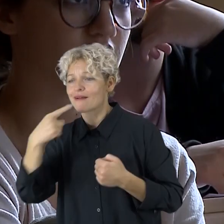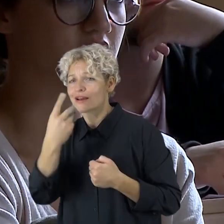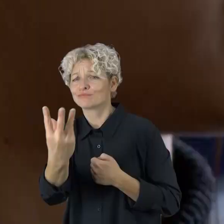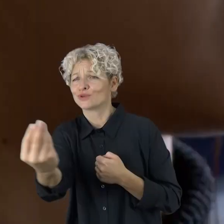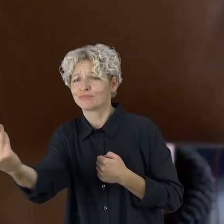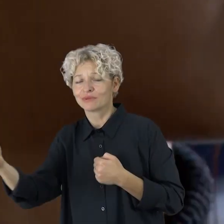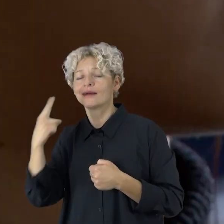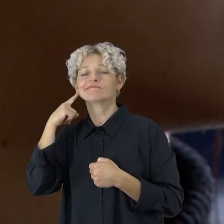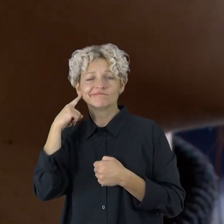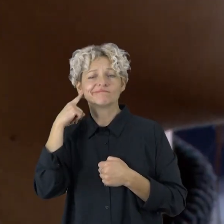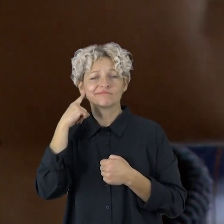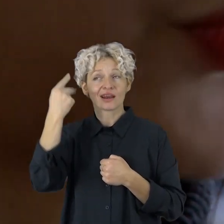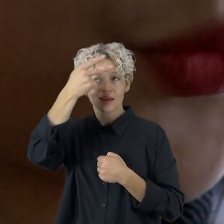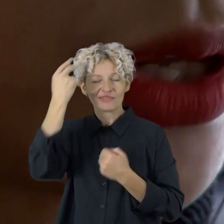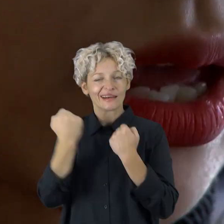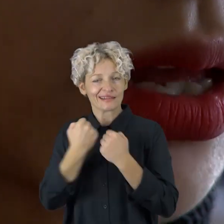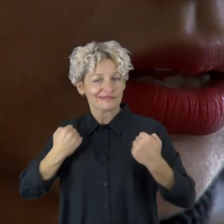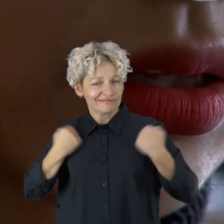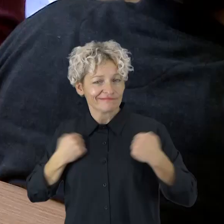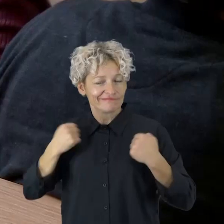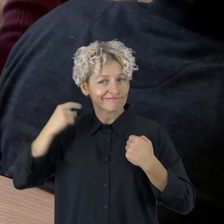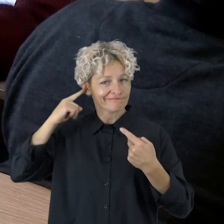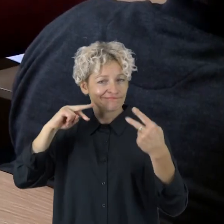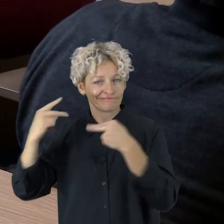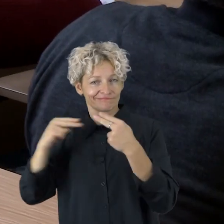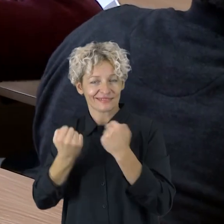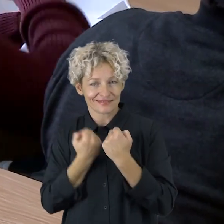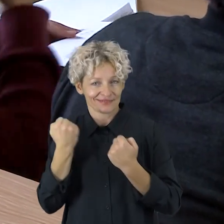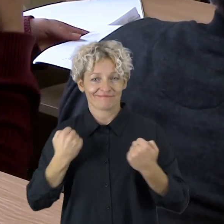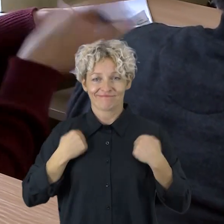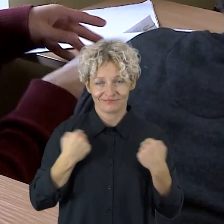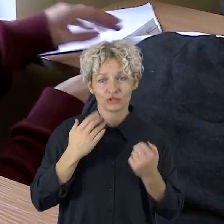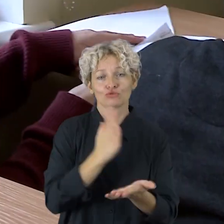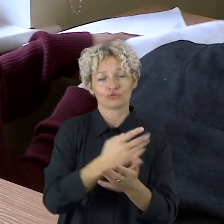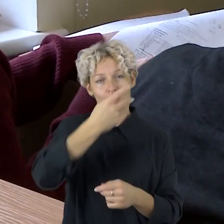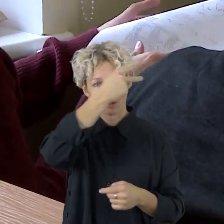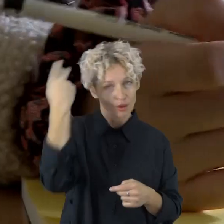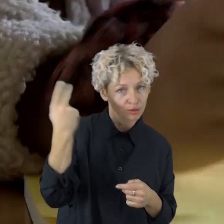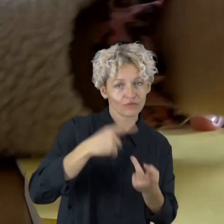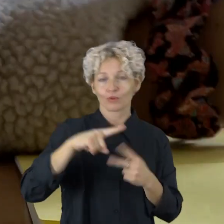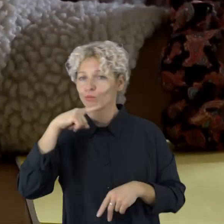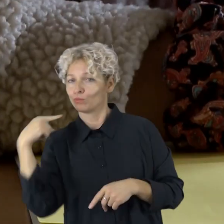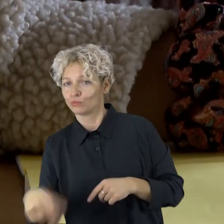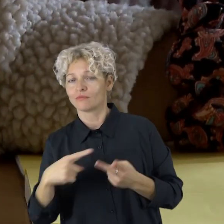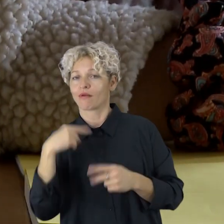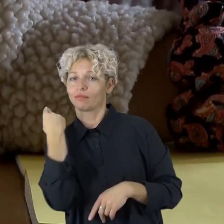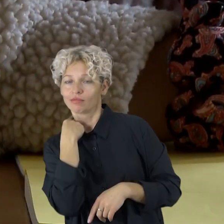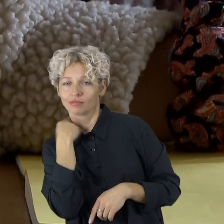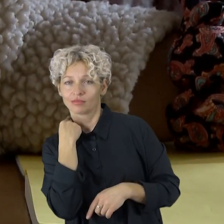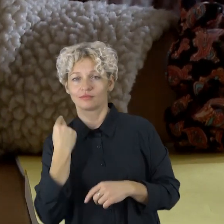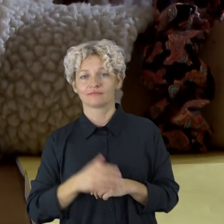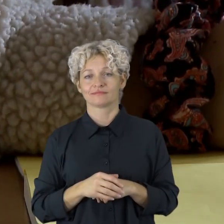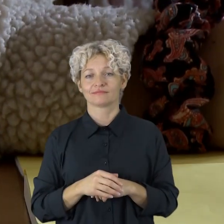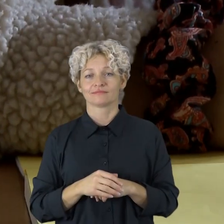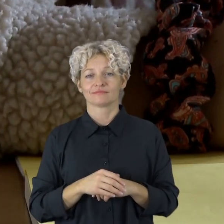veiksta anglių ir rusų kalbomis. Mokytojai išduoda, kad rusia kalbėms lietuvių kalbos mokytis sekasi šiek tiek lengviau. Lengviau